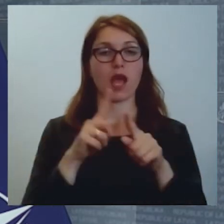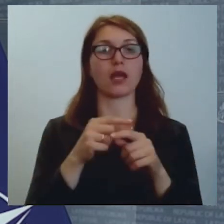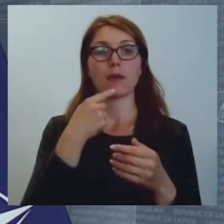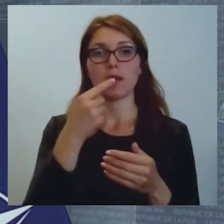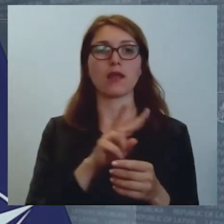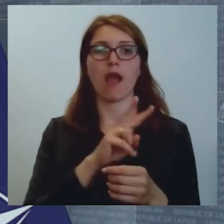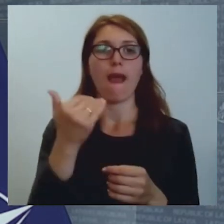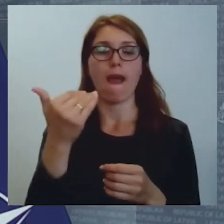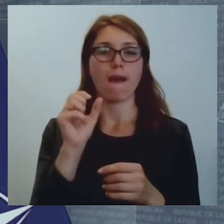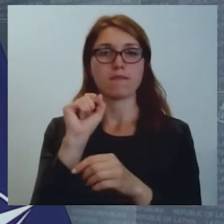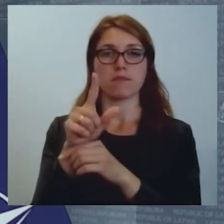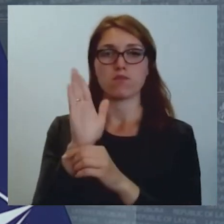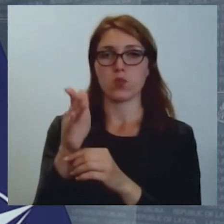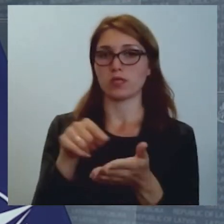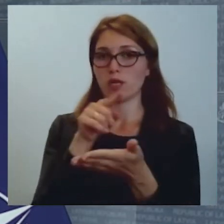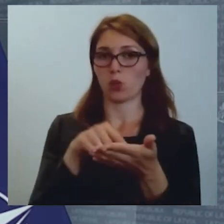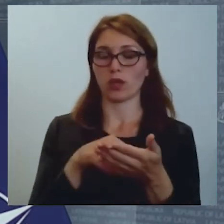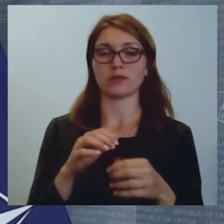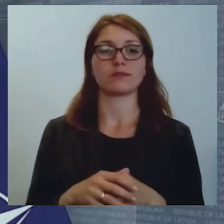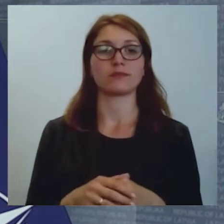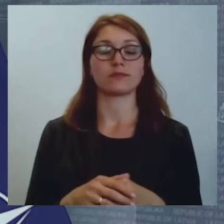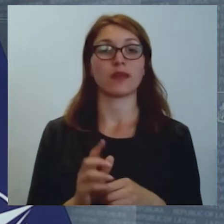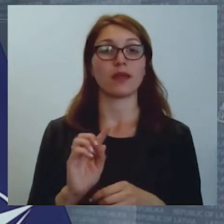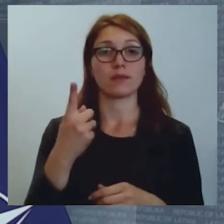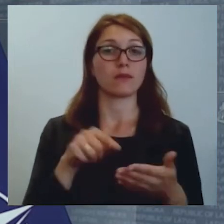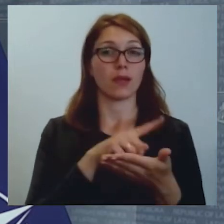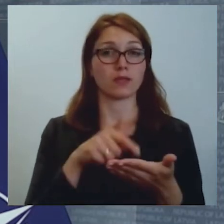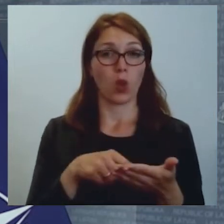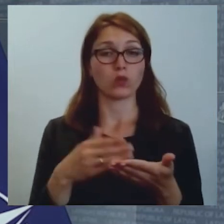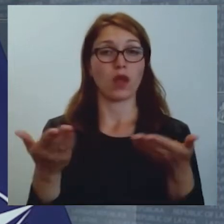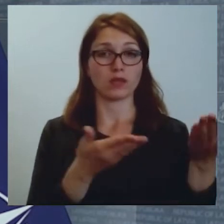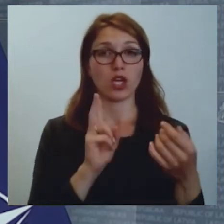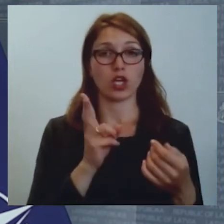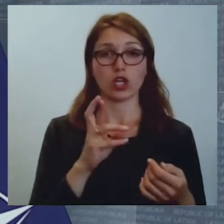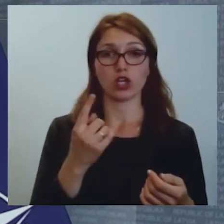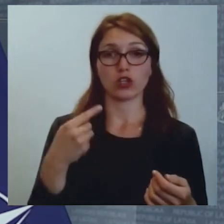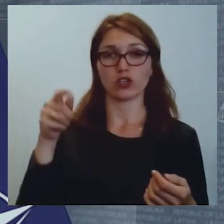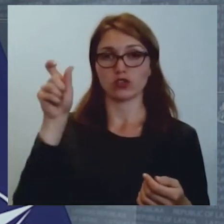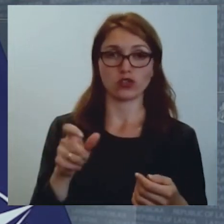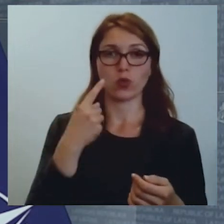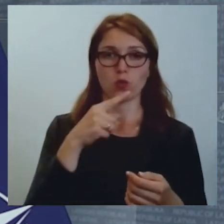jautājums tiek uzdots. Lūdzu vārds pirmiem jautājumam, krišam no leta.